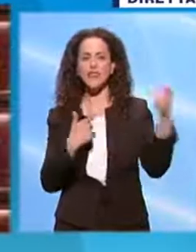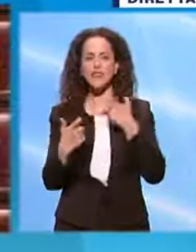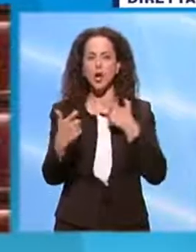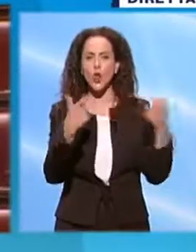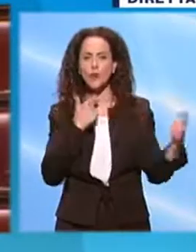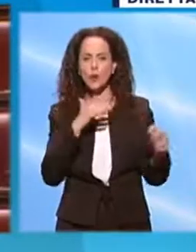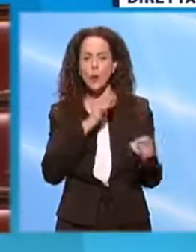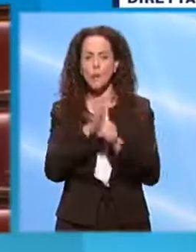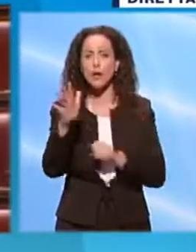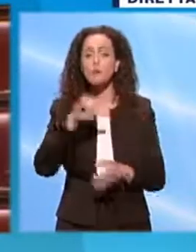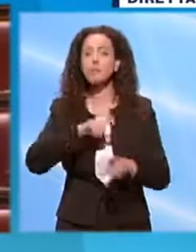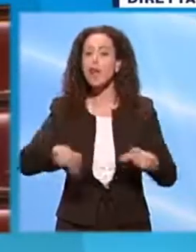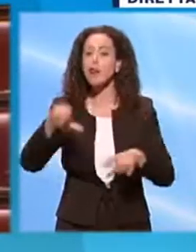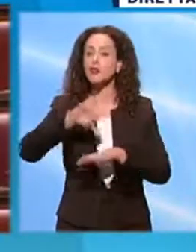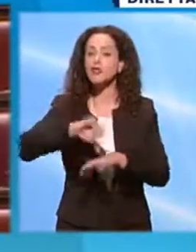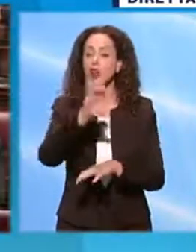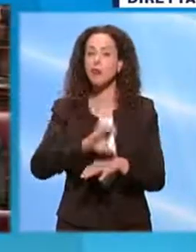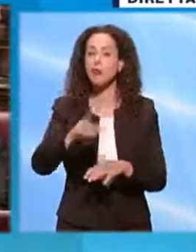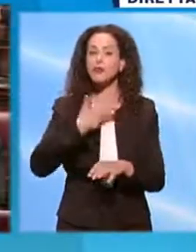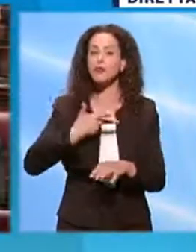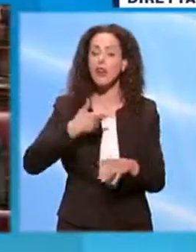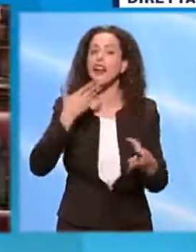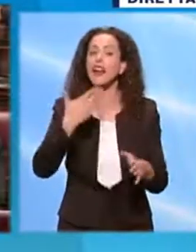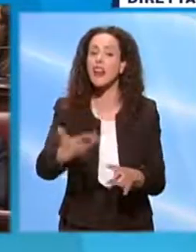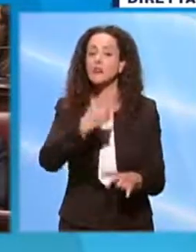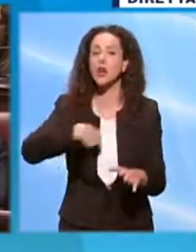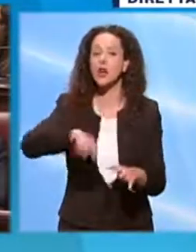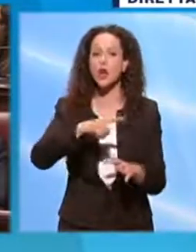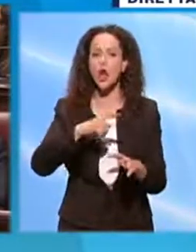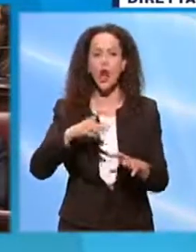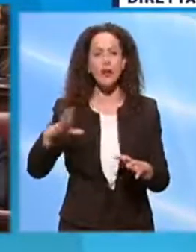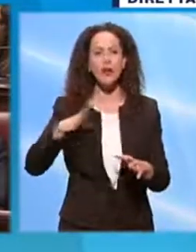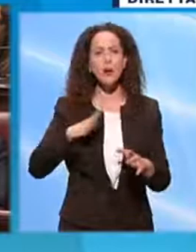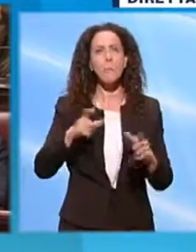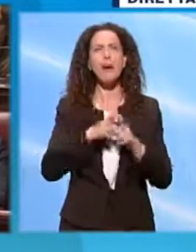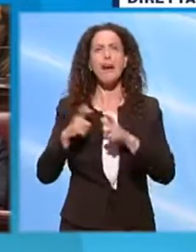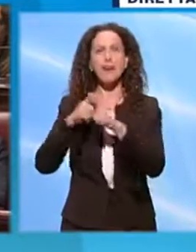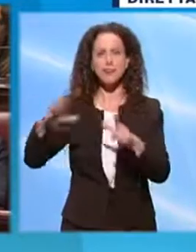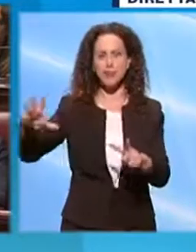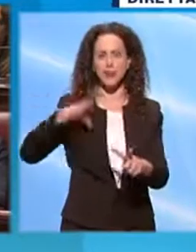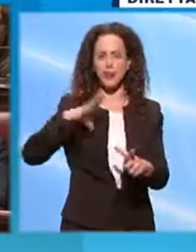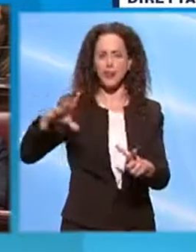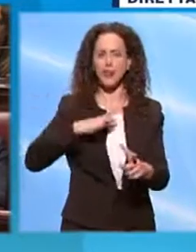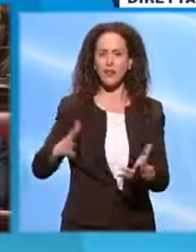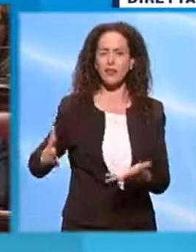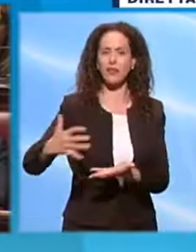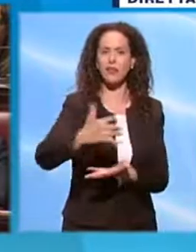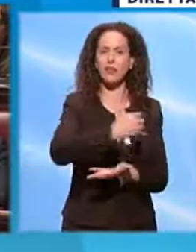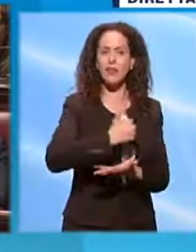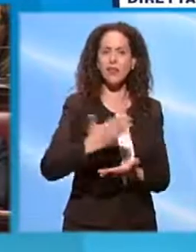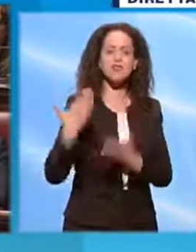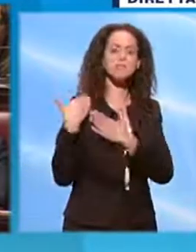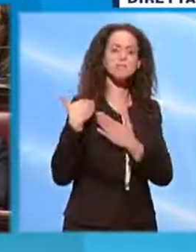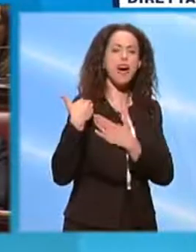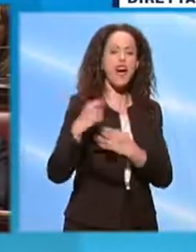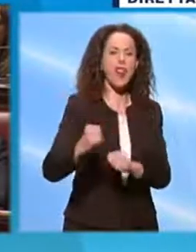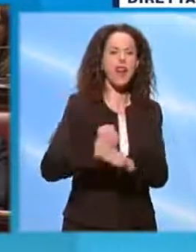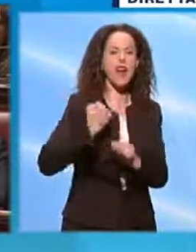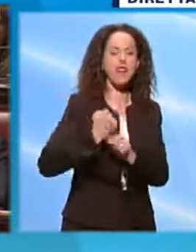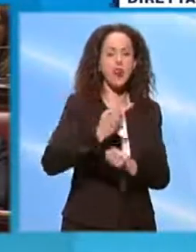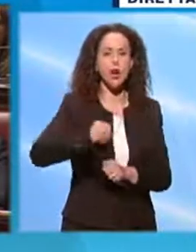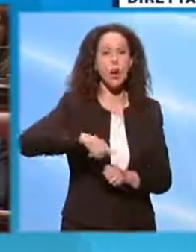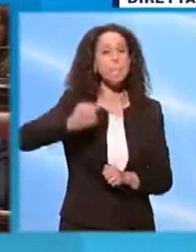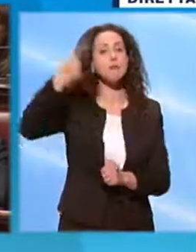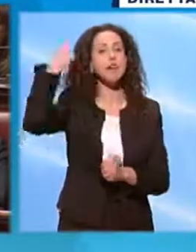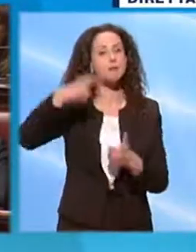Centrale Europea esiste grazie a noi. Intere nazioni si sono arricchite in questi anni sulla nostre spalle e il nostro lavoro. E la prima